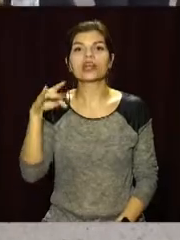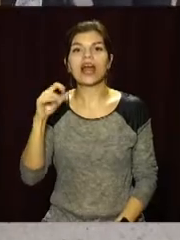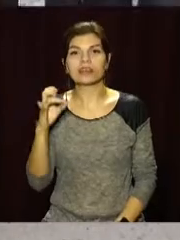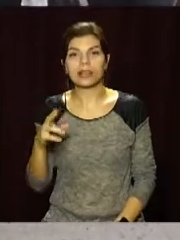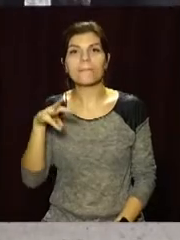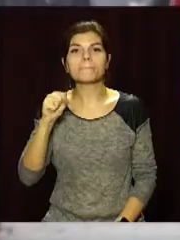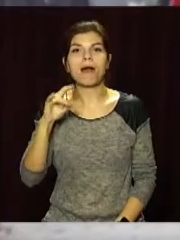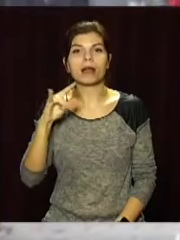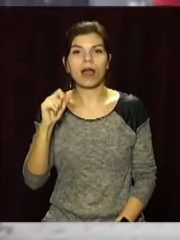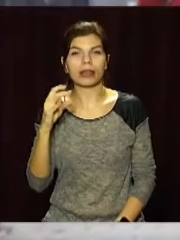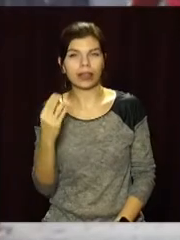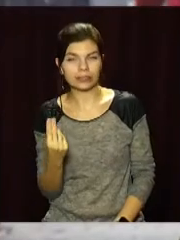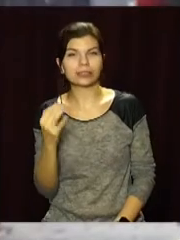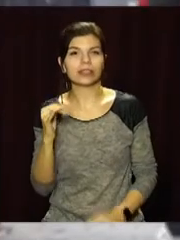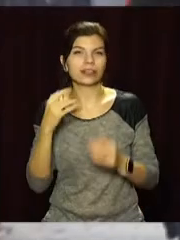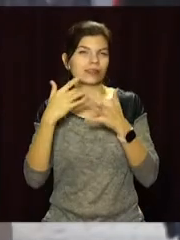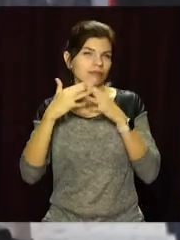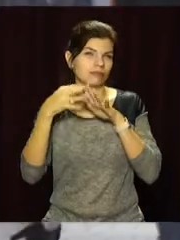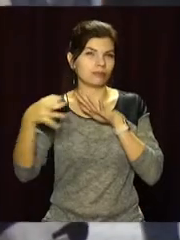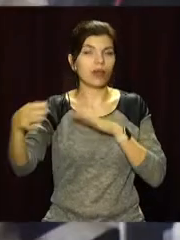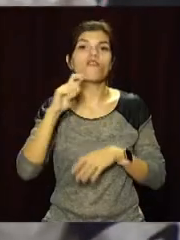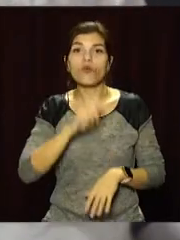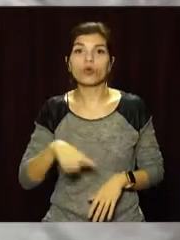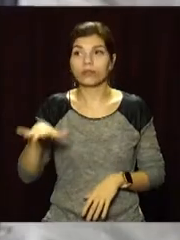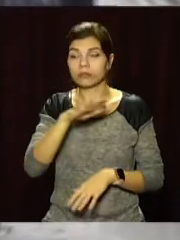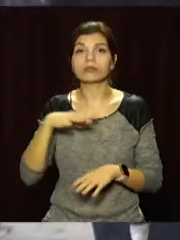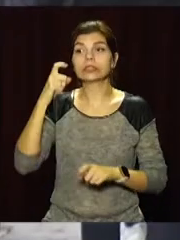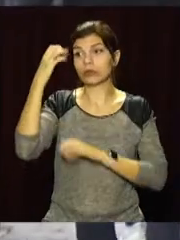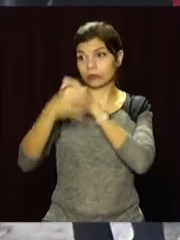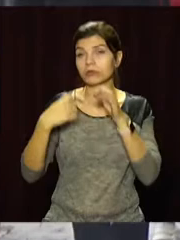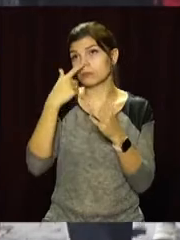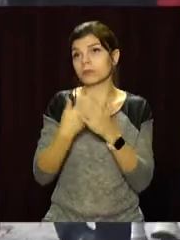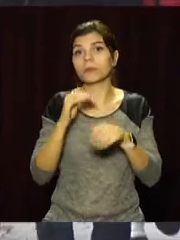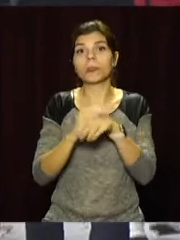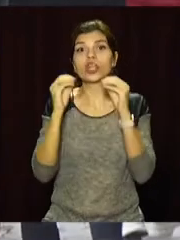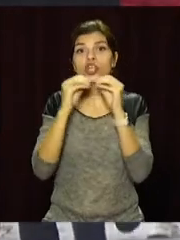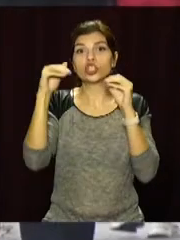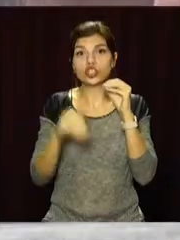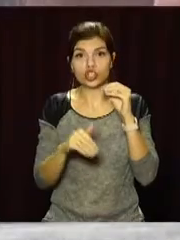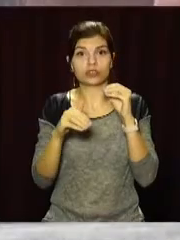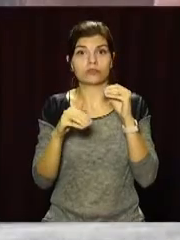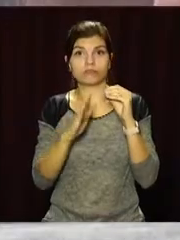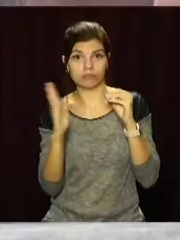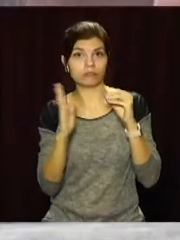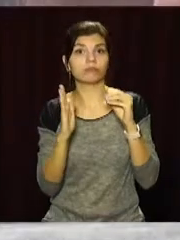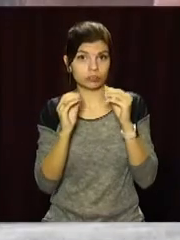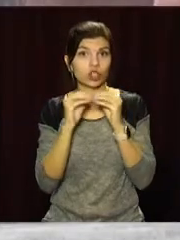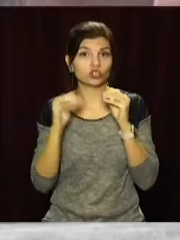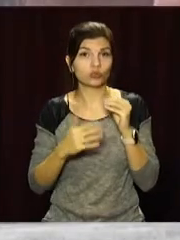Марганця та сільських районів. В Україні за попередню добу зафіксували понад 10 тисяч випадків недуги.